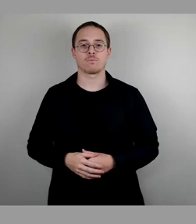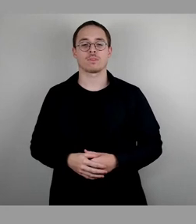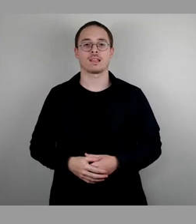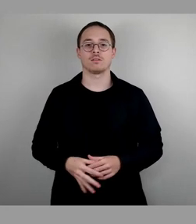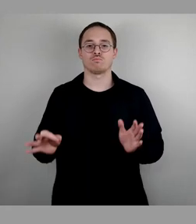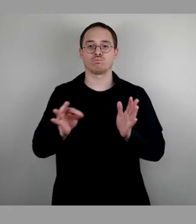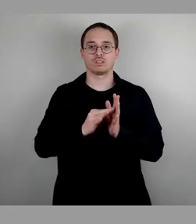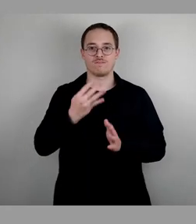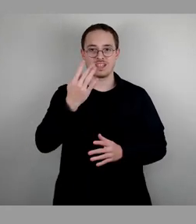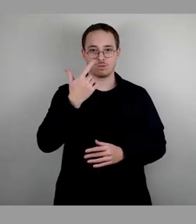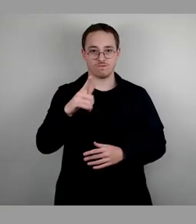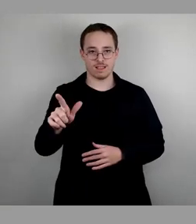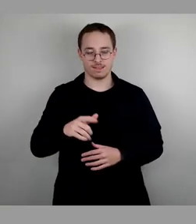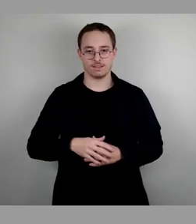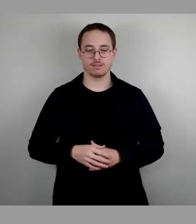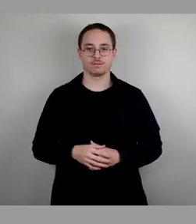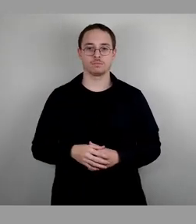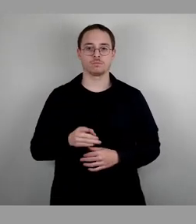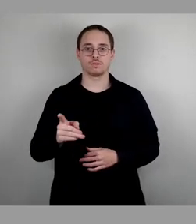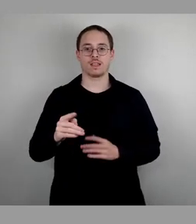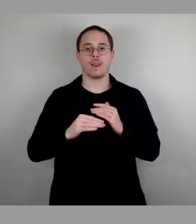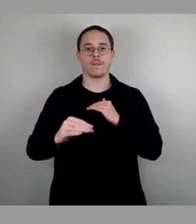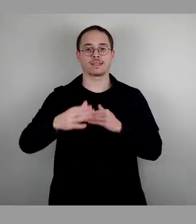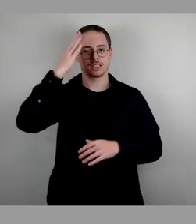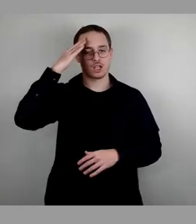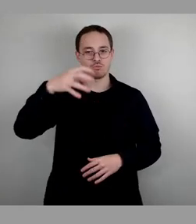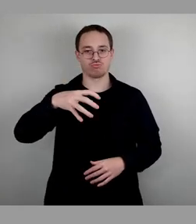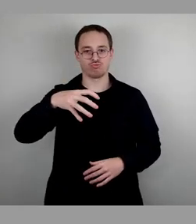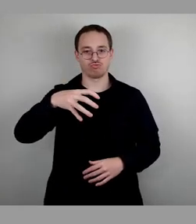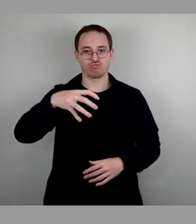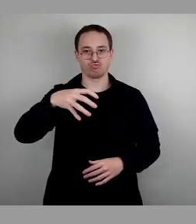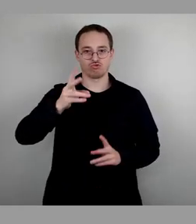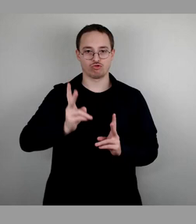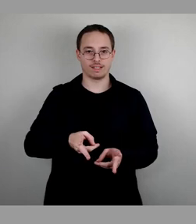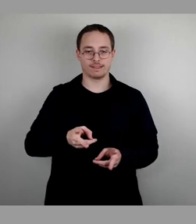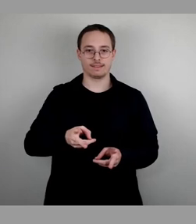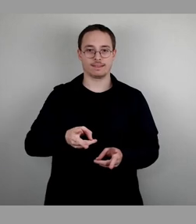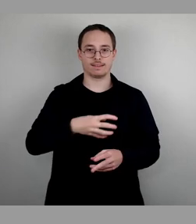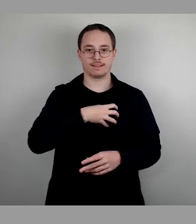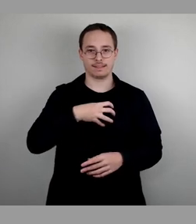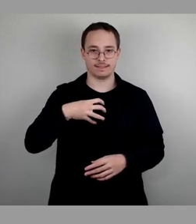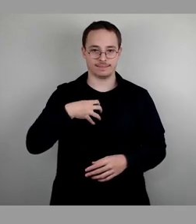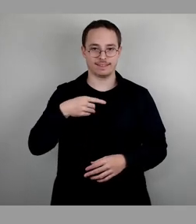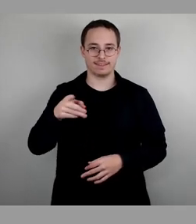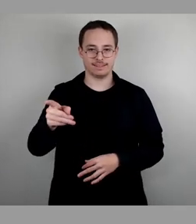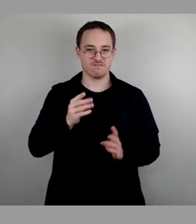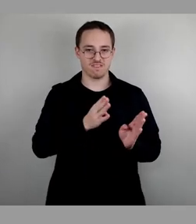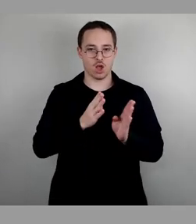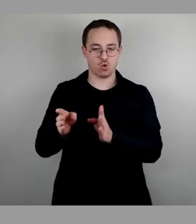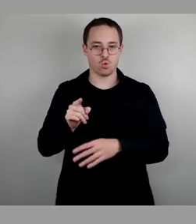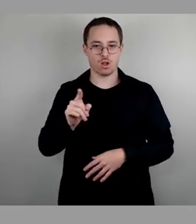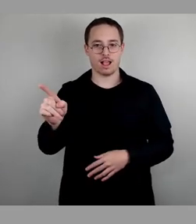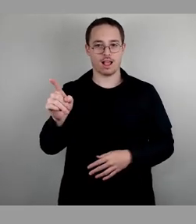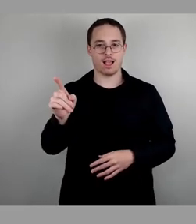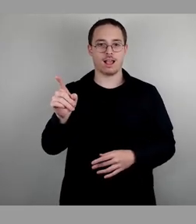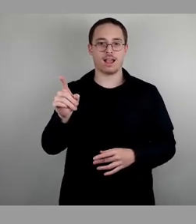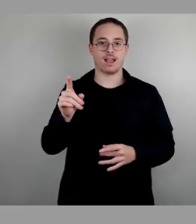das ist die Verordnung Landeshauptstadt Dresden offenhalten, Verkaufsstellen aus besonderem Anlass regionaler Ereignisse.